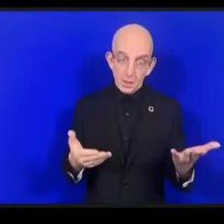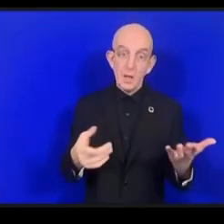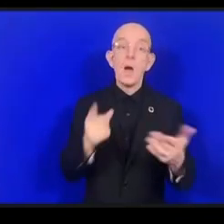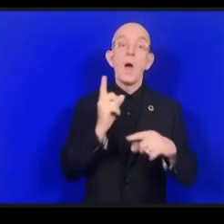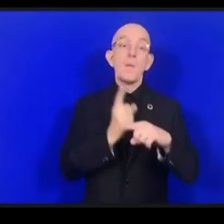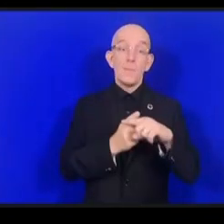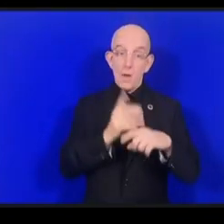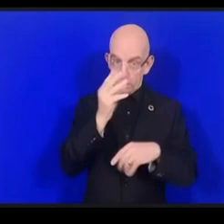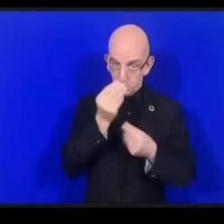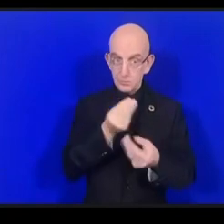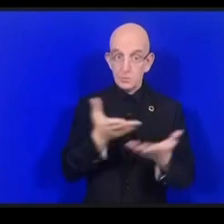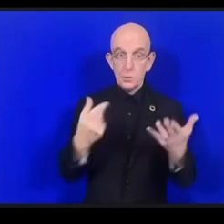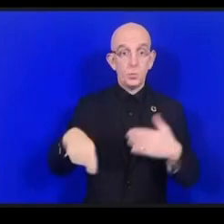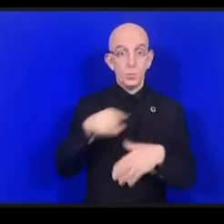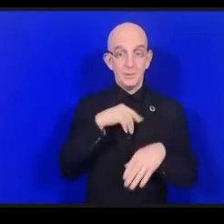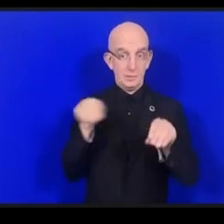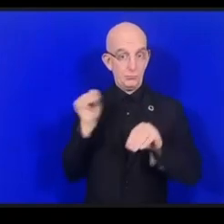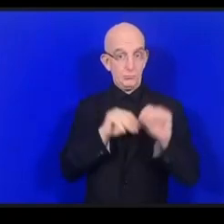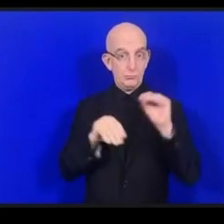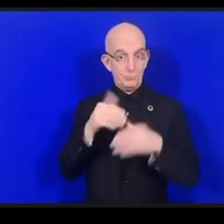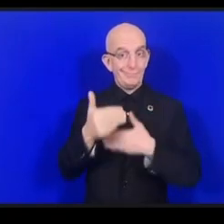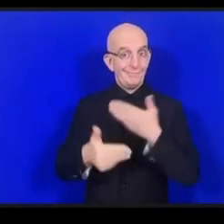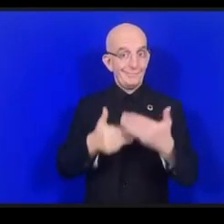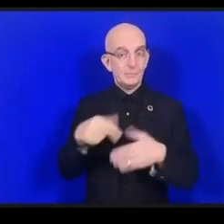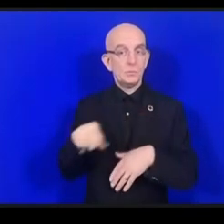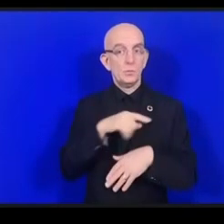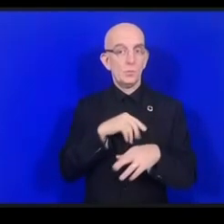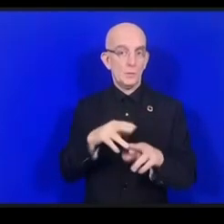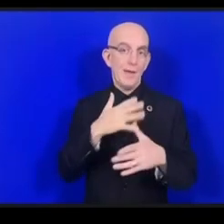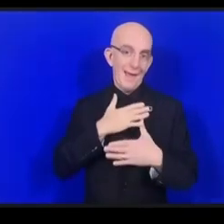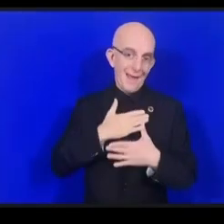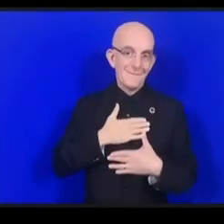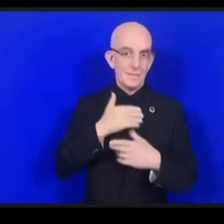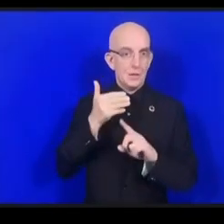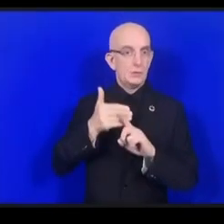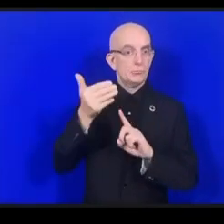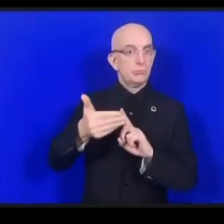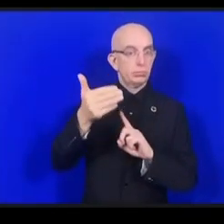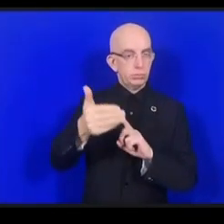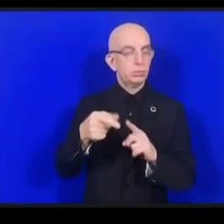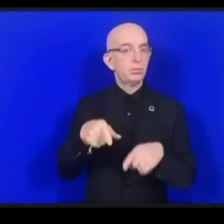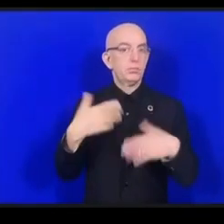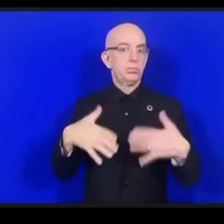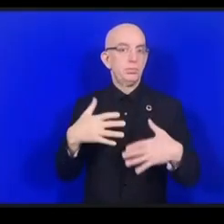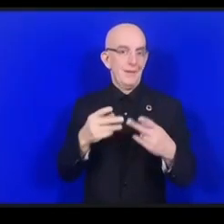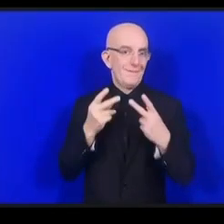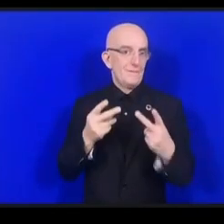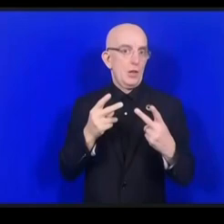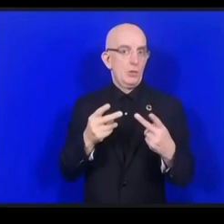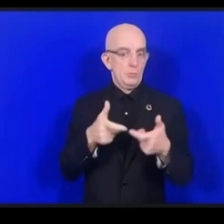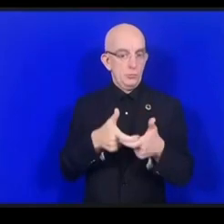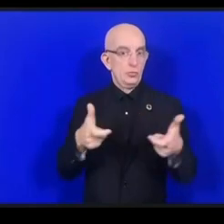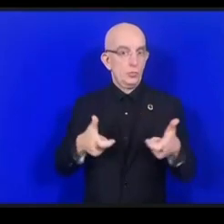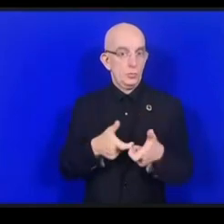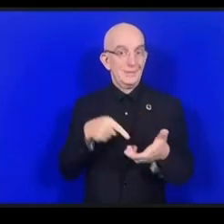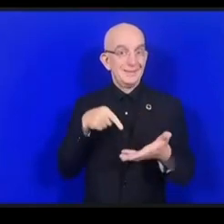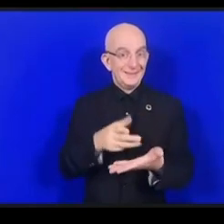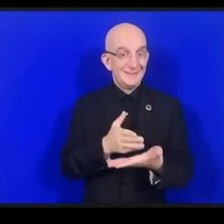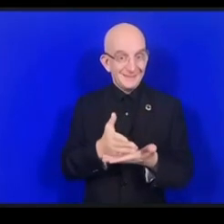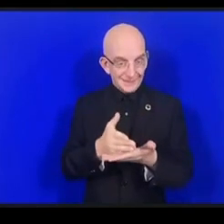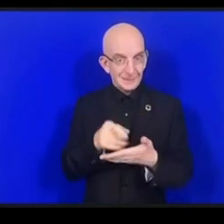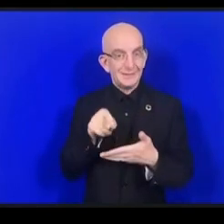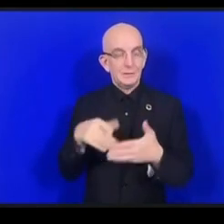رزمة أزادوات المفترض أن تتضمن معايير السلامة آملين بأنها ستكون